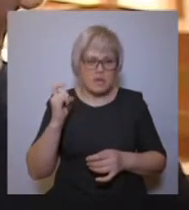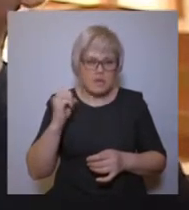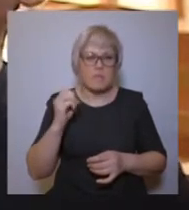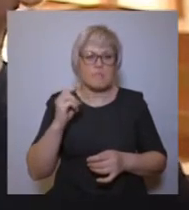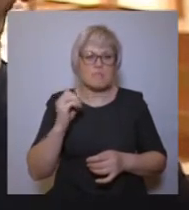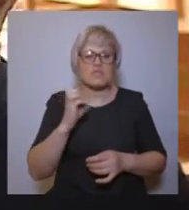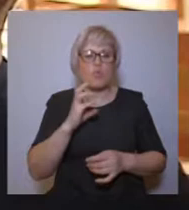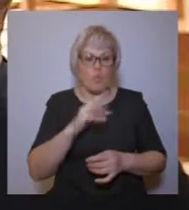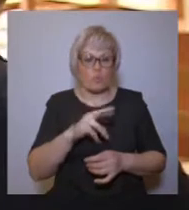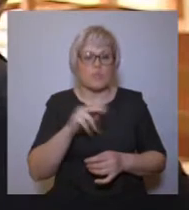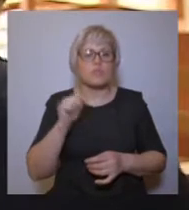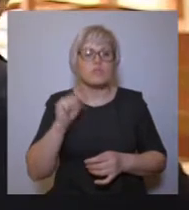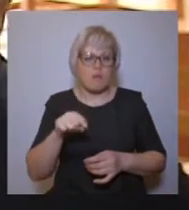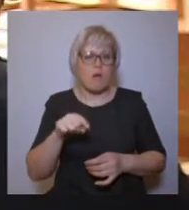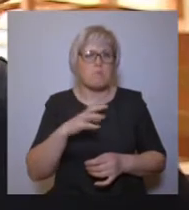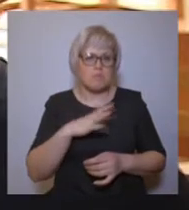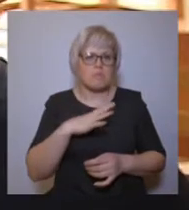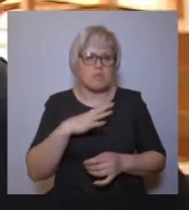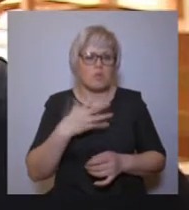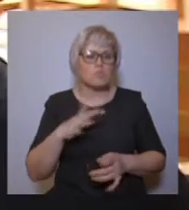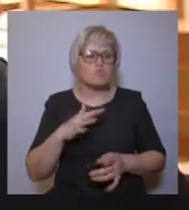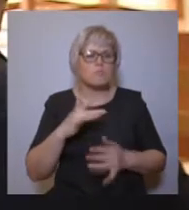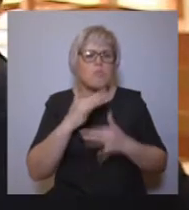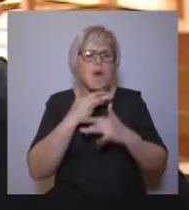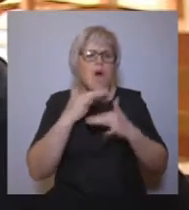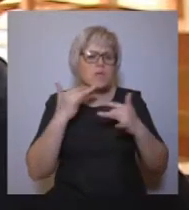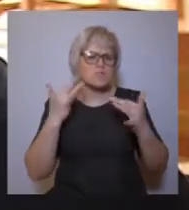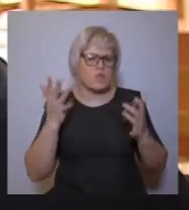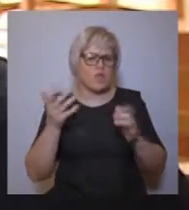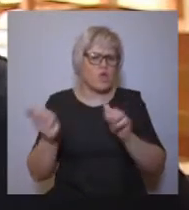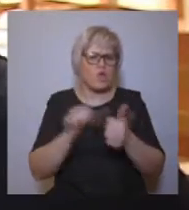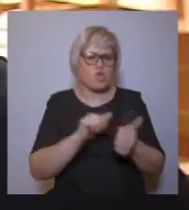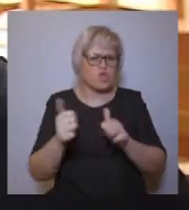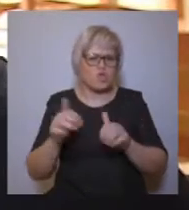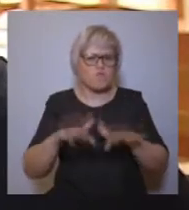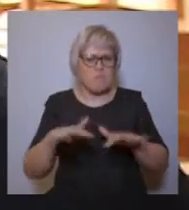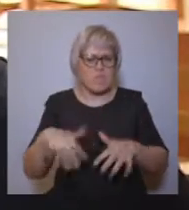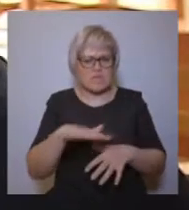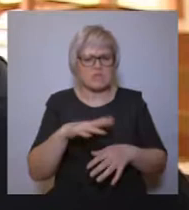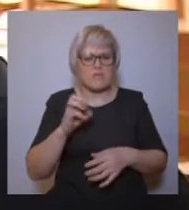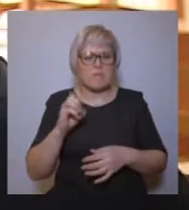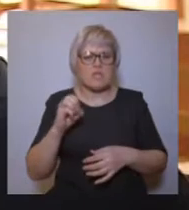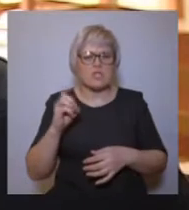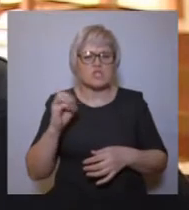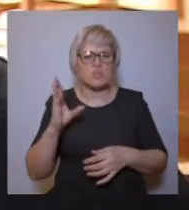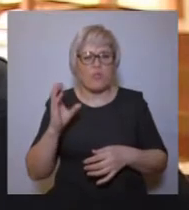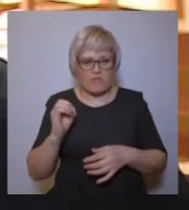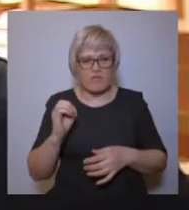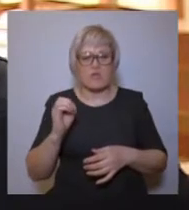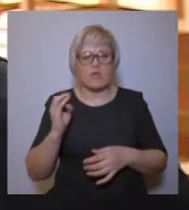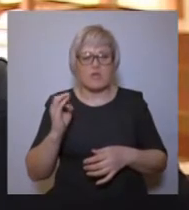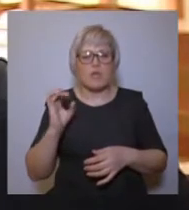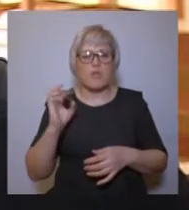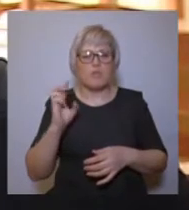едет архиепископ. Вот все и побежали, да, язычники? Архиепископ едет. Нет, не поэтому не побежали, а потому что